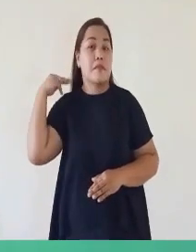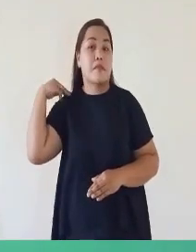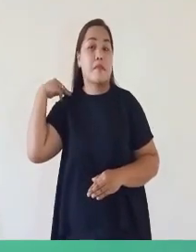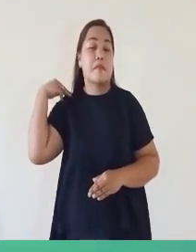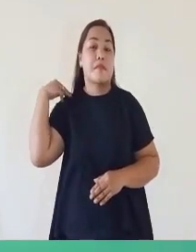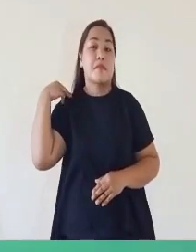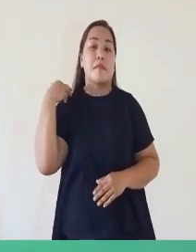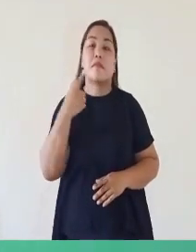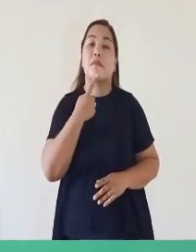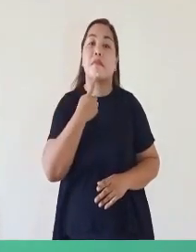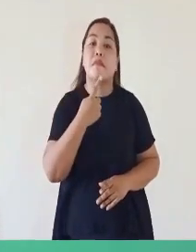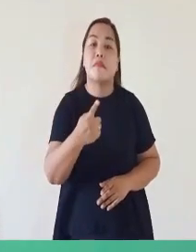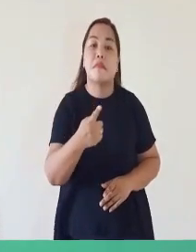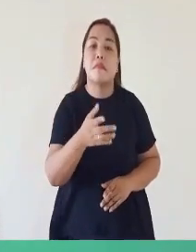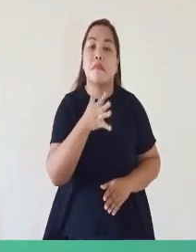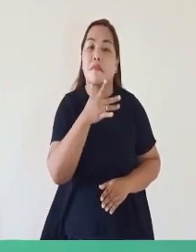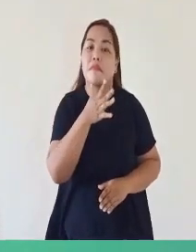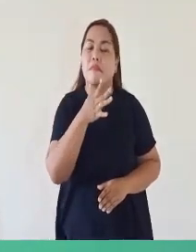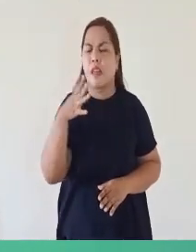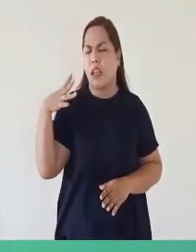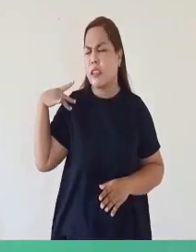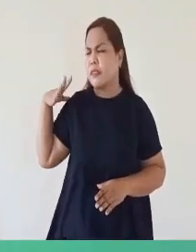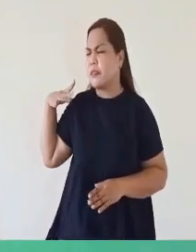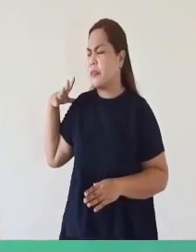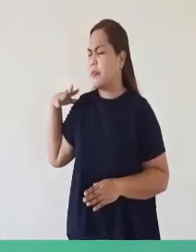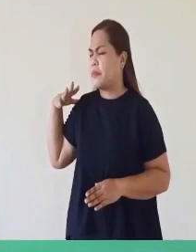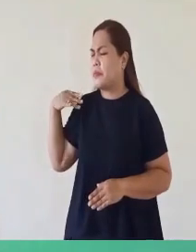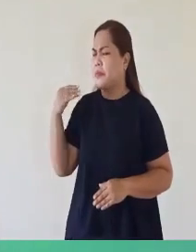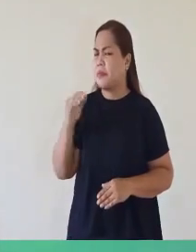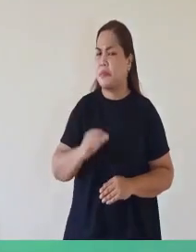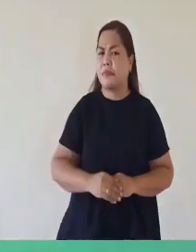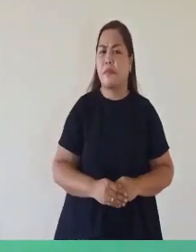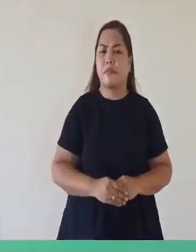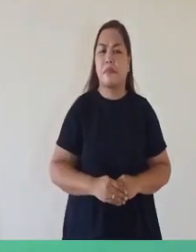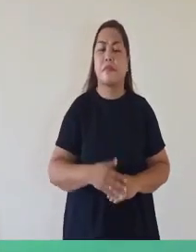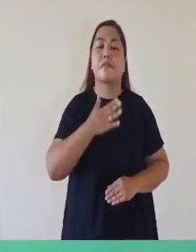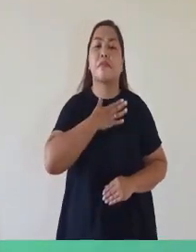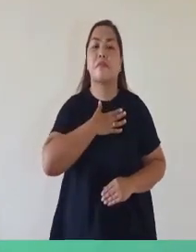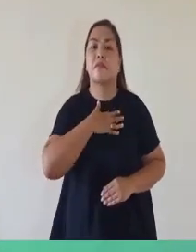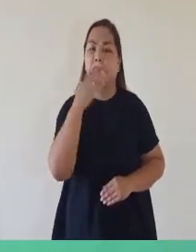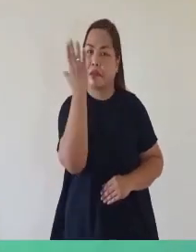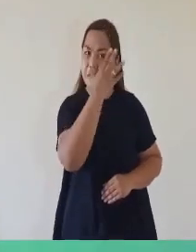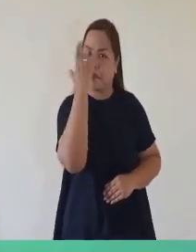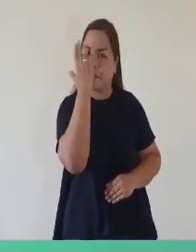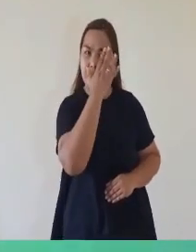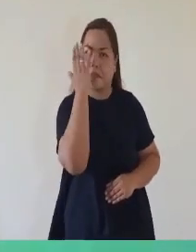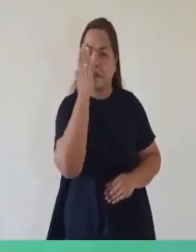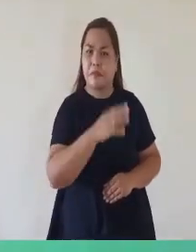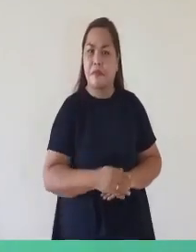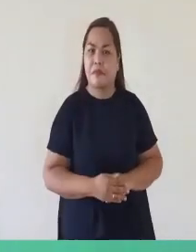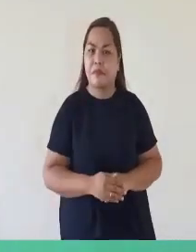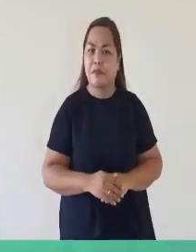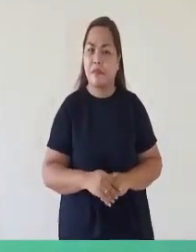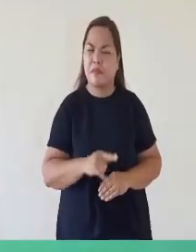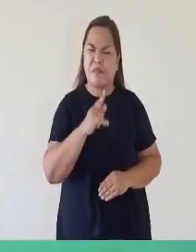Tanong ni Ina Mamaya na, Ina Ako'y nanunood pa